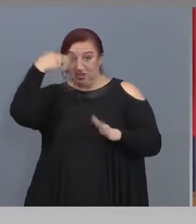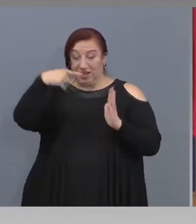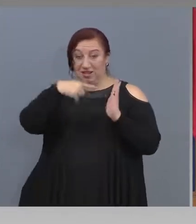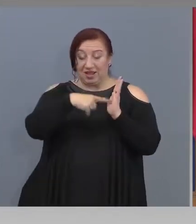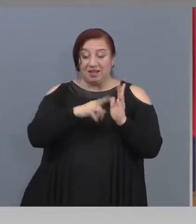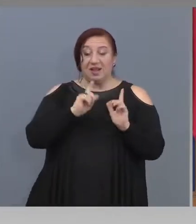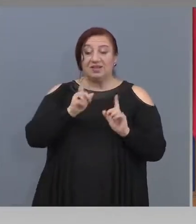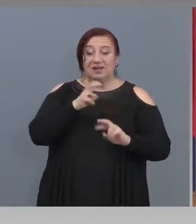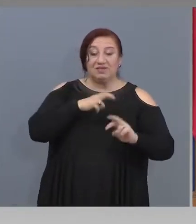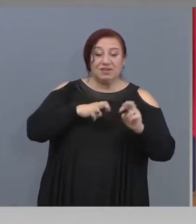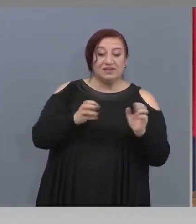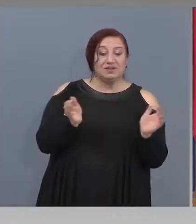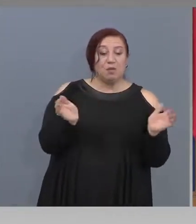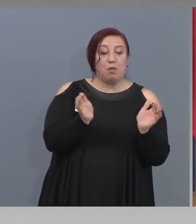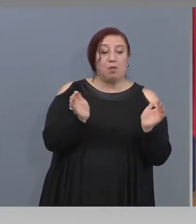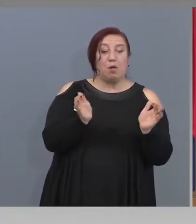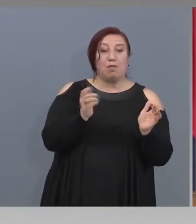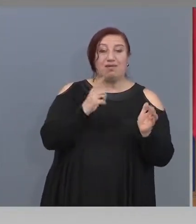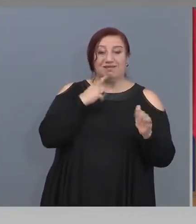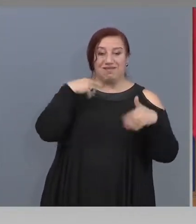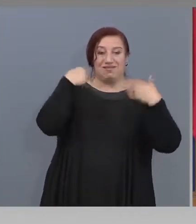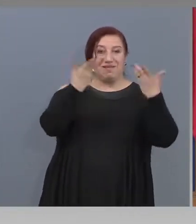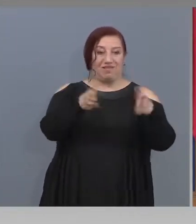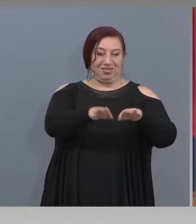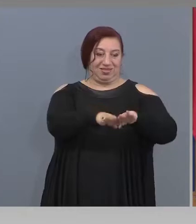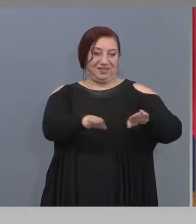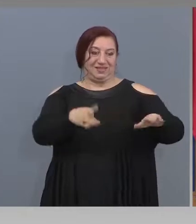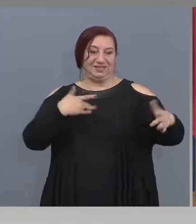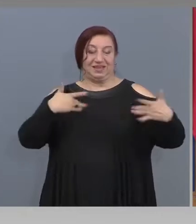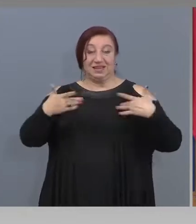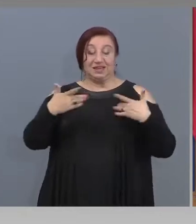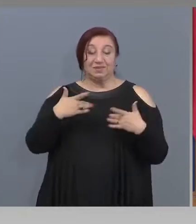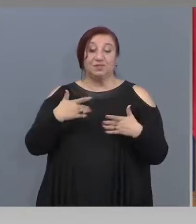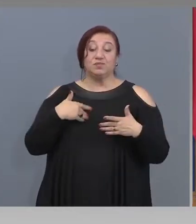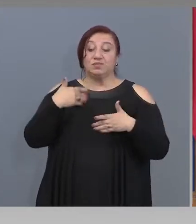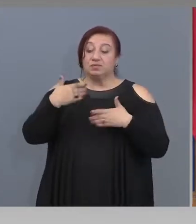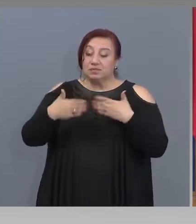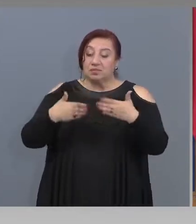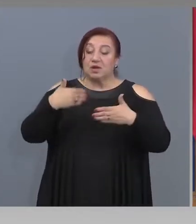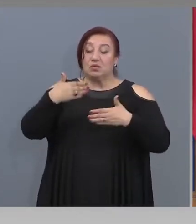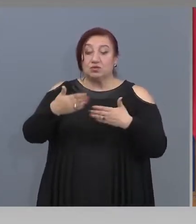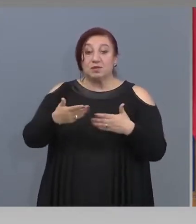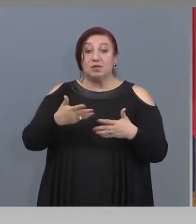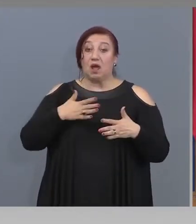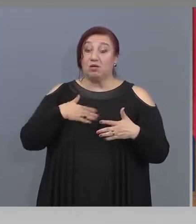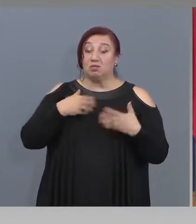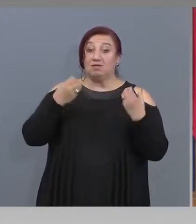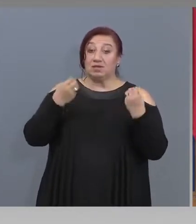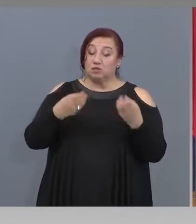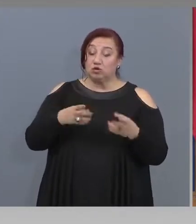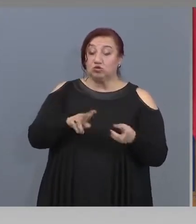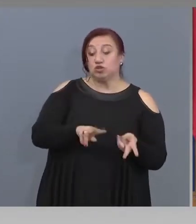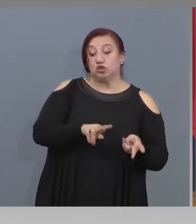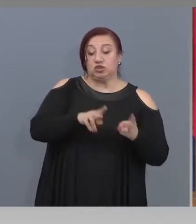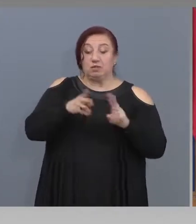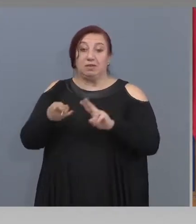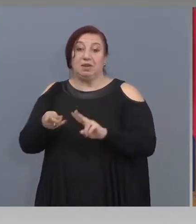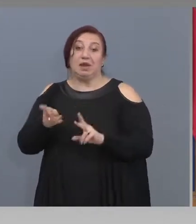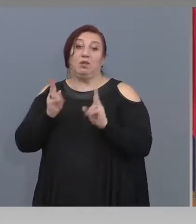по-камерни неща и постепенно стига да има възможност за това да се примине и към нормална работа.